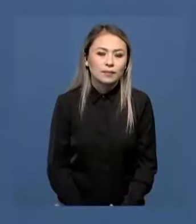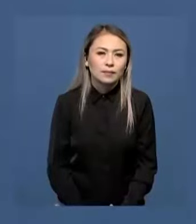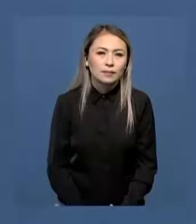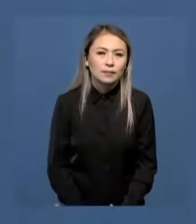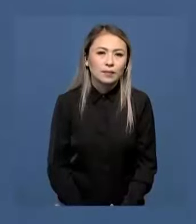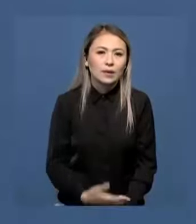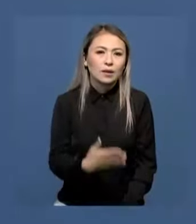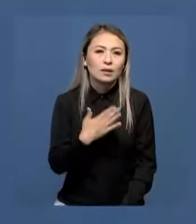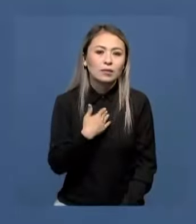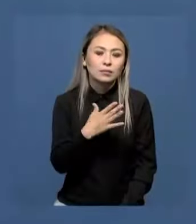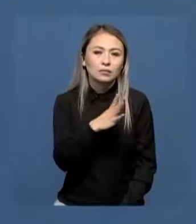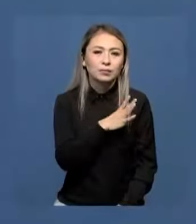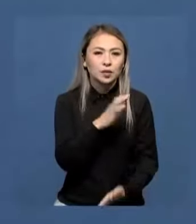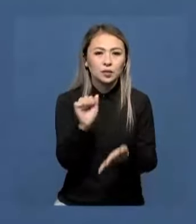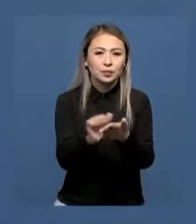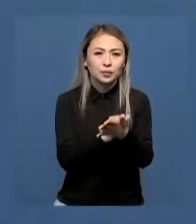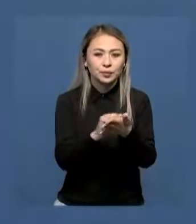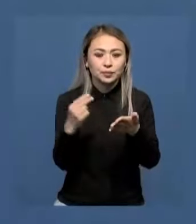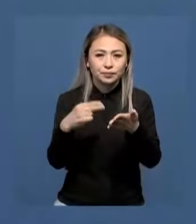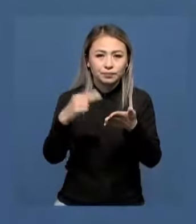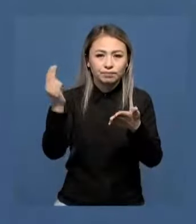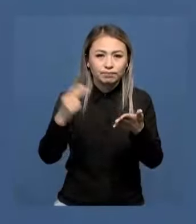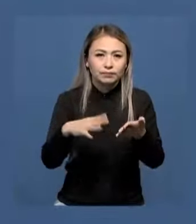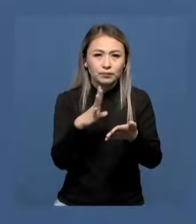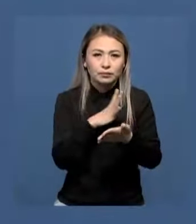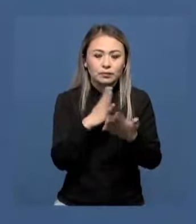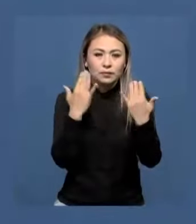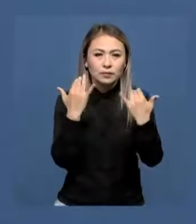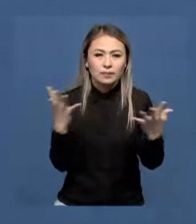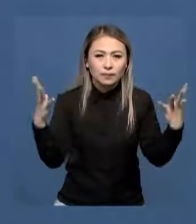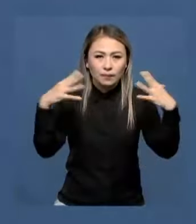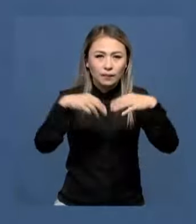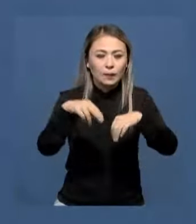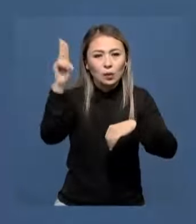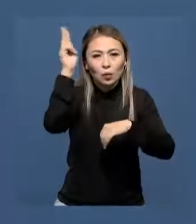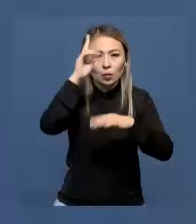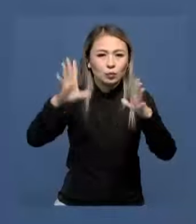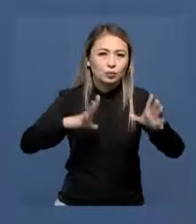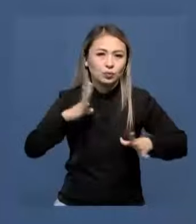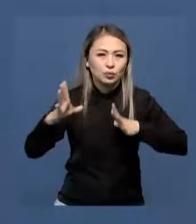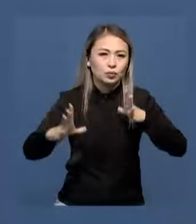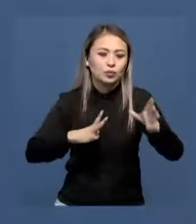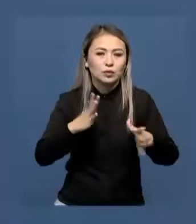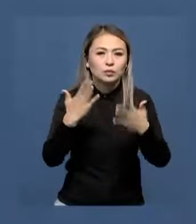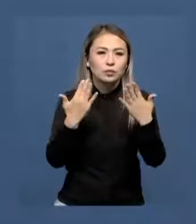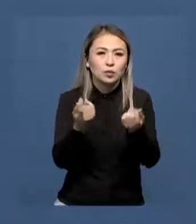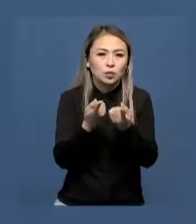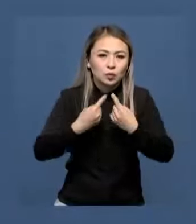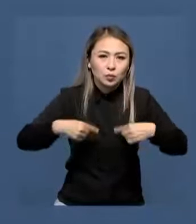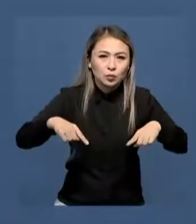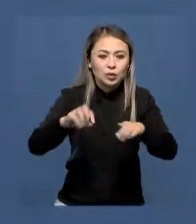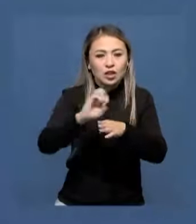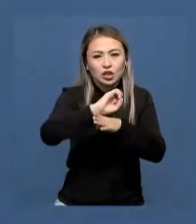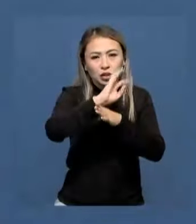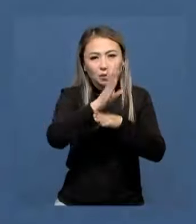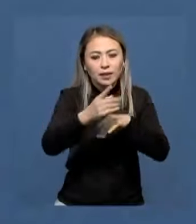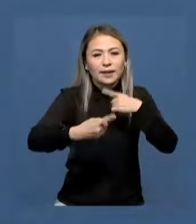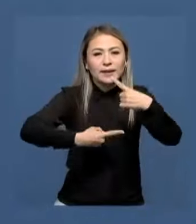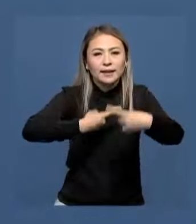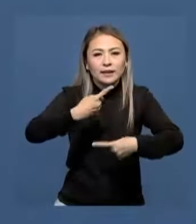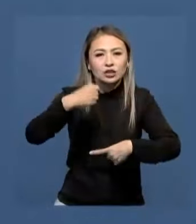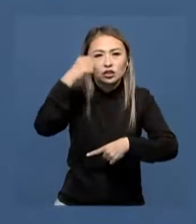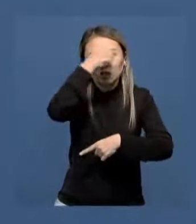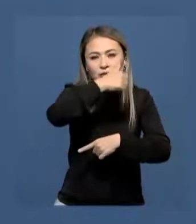Бір қатар маңызды құжаттарға қол қойылды. Олардың үшінде біріккен оқу жаттығу жейіндардың өткізу, ұжымдық күштерді жабдықтау, келес жыл